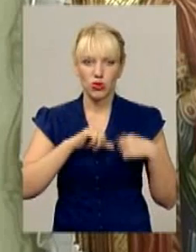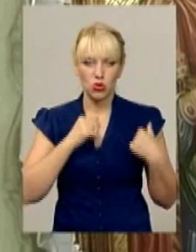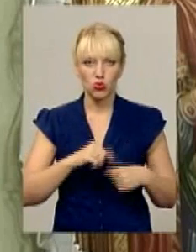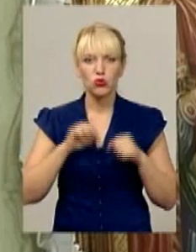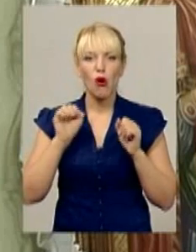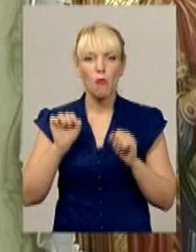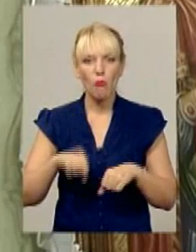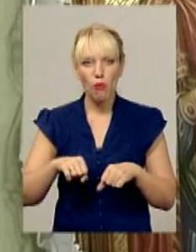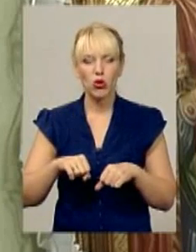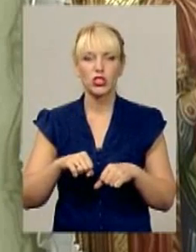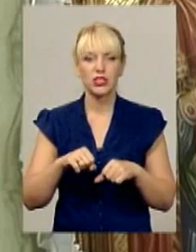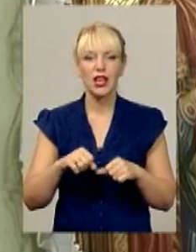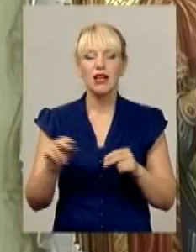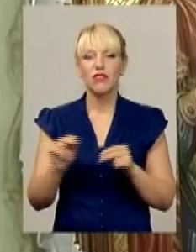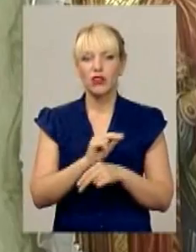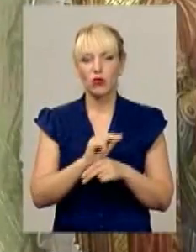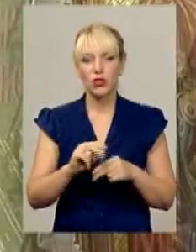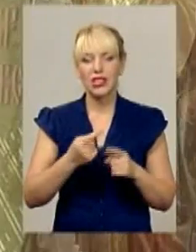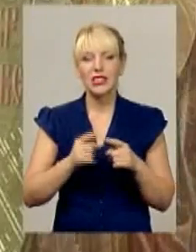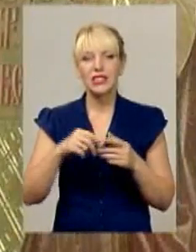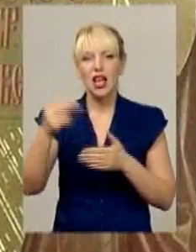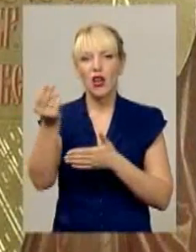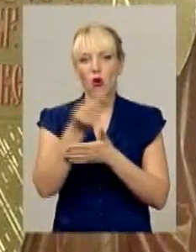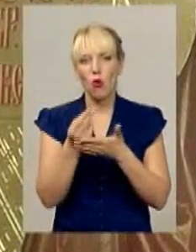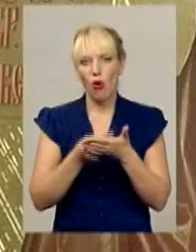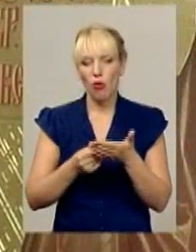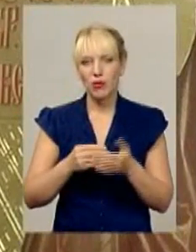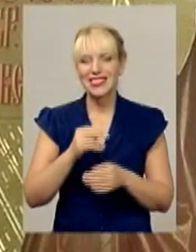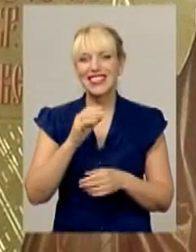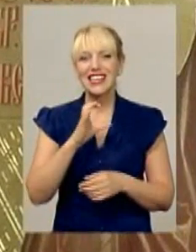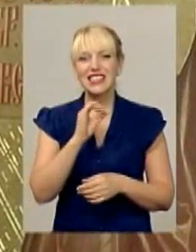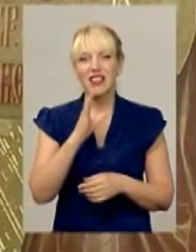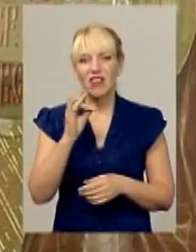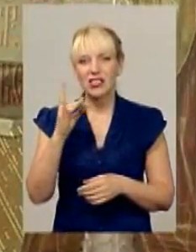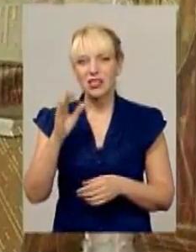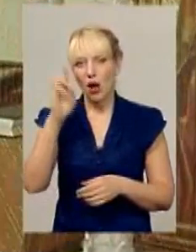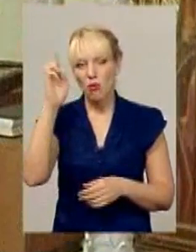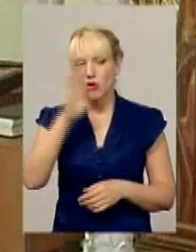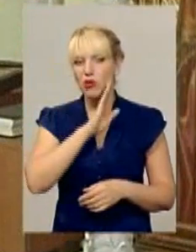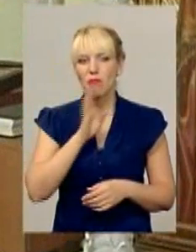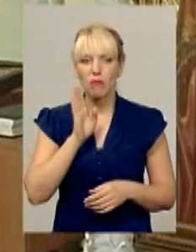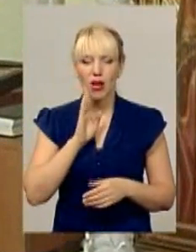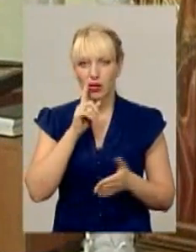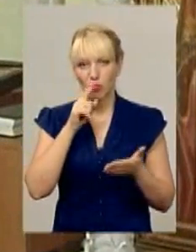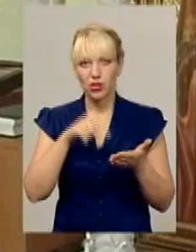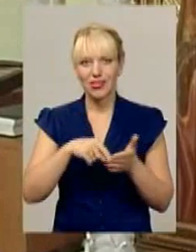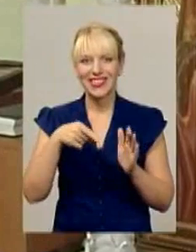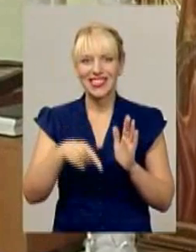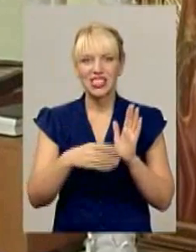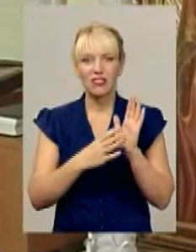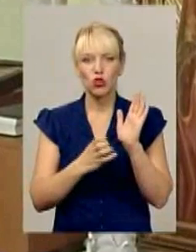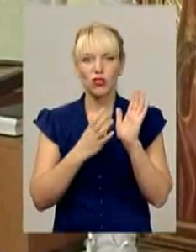Образ Іверської Божої Матері потрапив до Коржевецького монастиря в Дерожнянському районі в 1892 році.